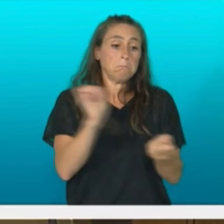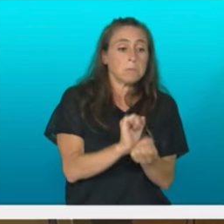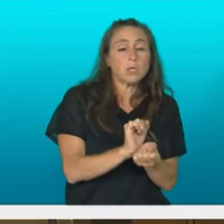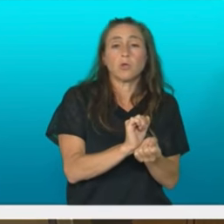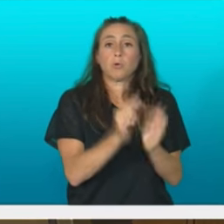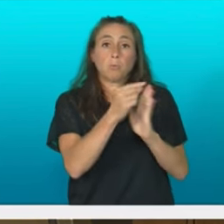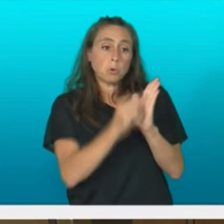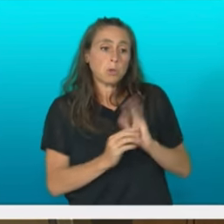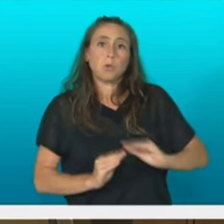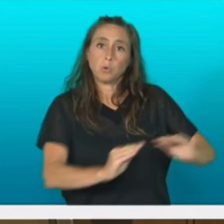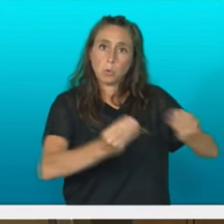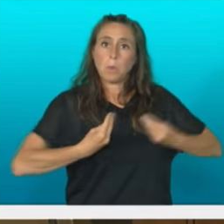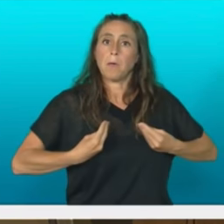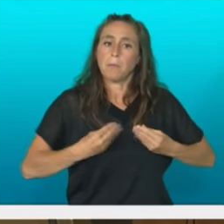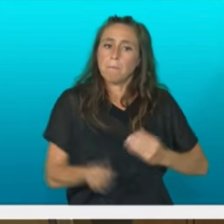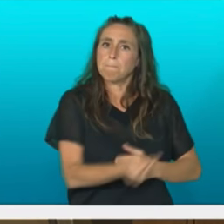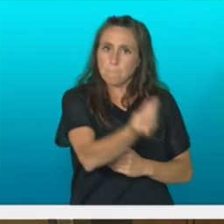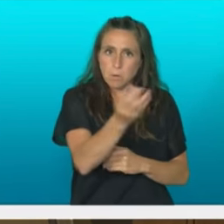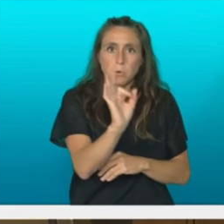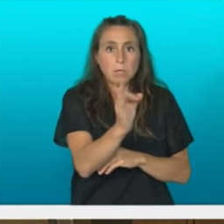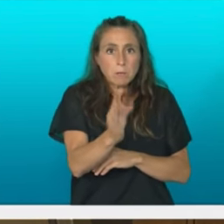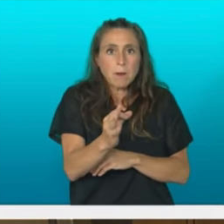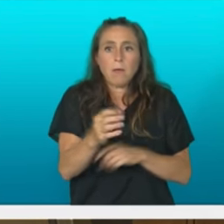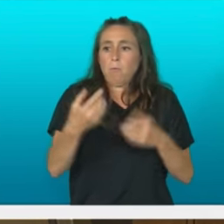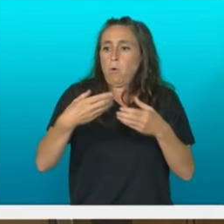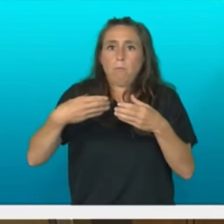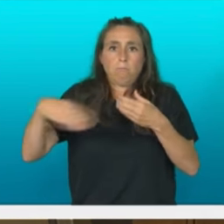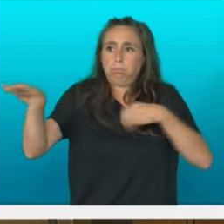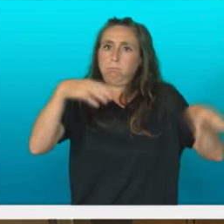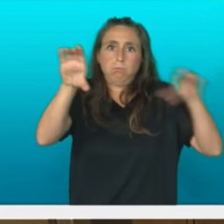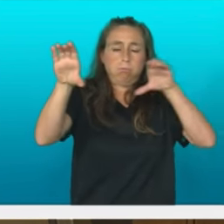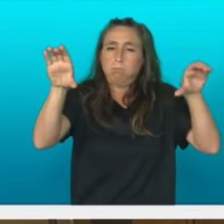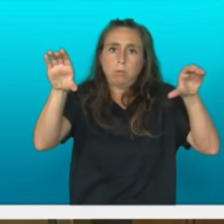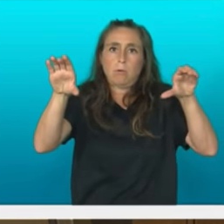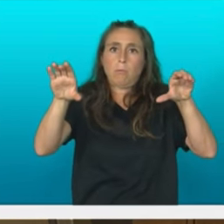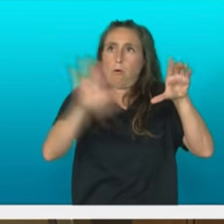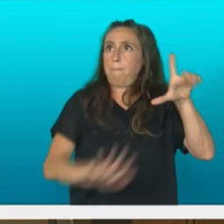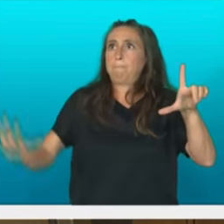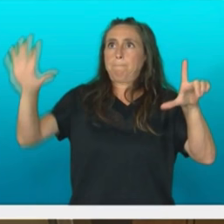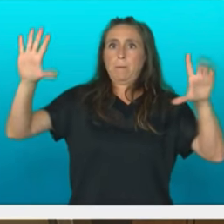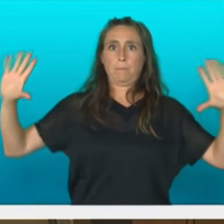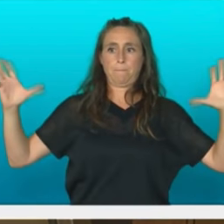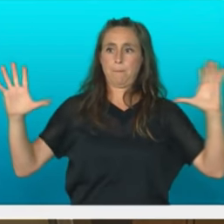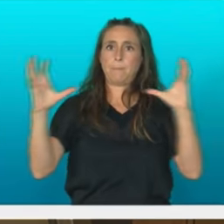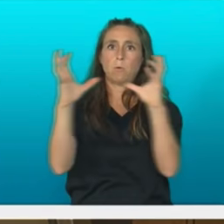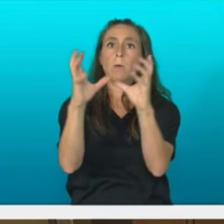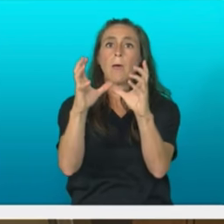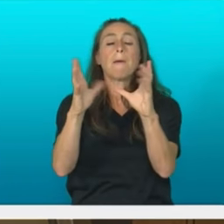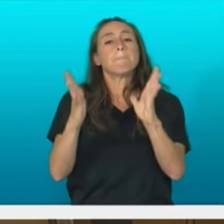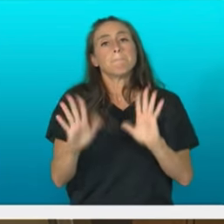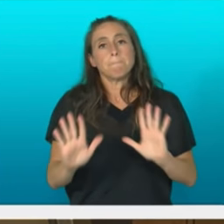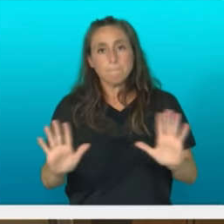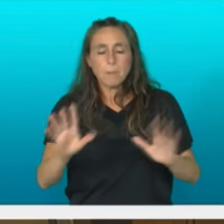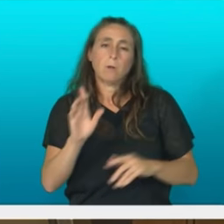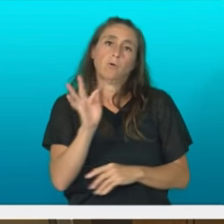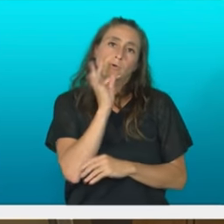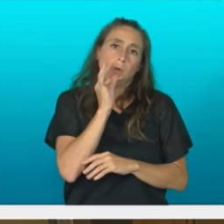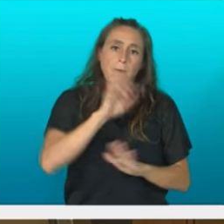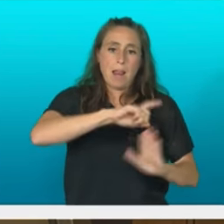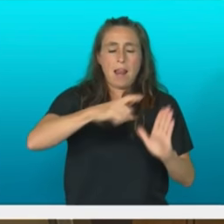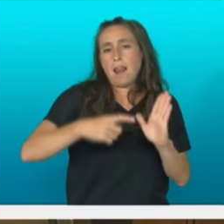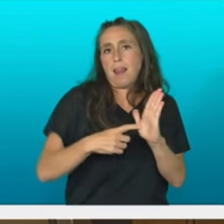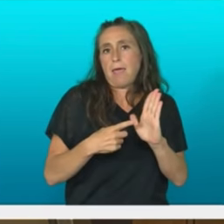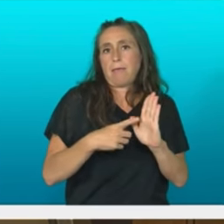intzetan, dispertsuaren mapak irudikatzen duen bezala, baina oraindik salbu espeneko politikak, legediak eta tribunalen